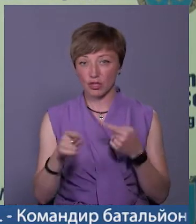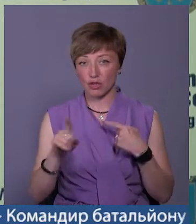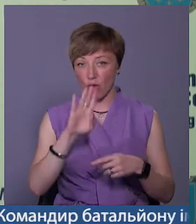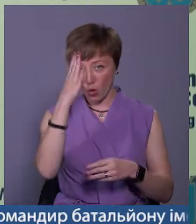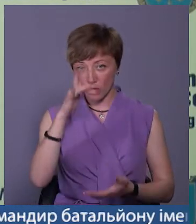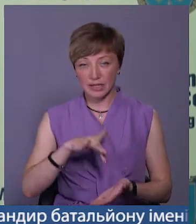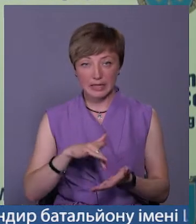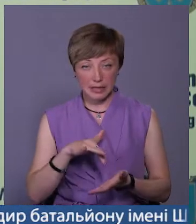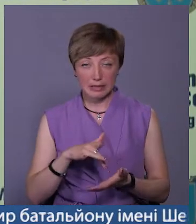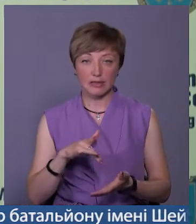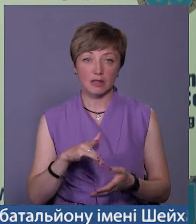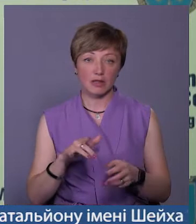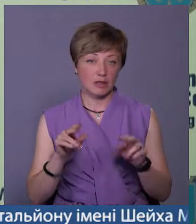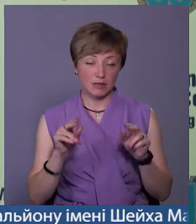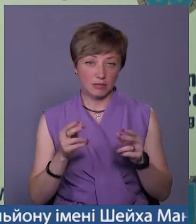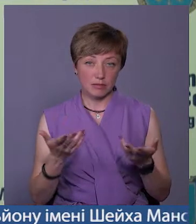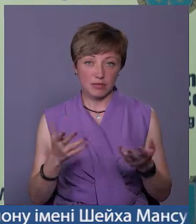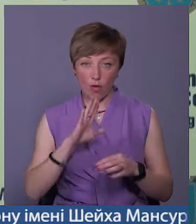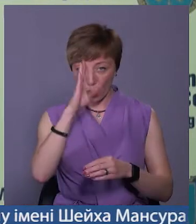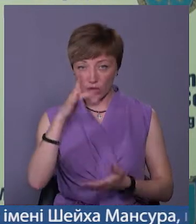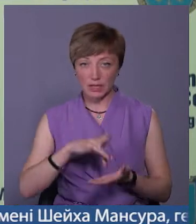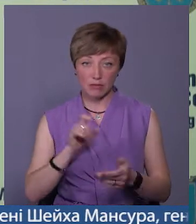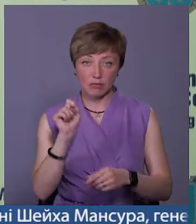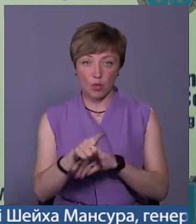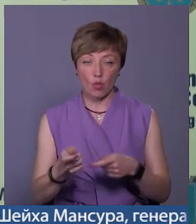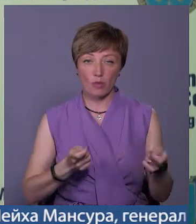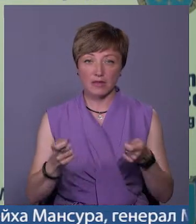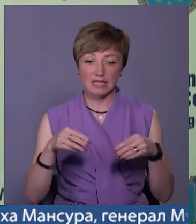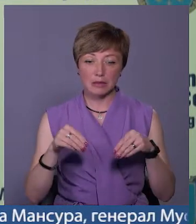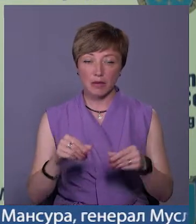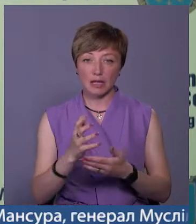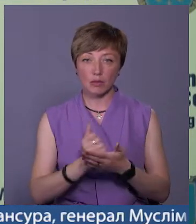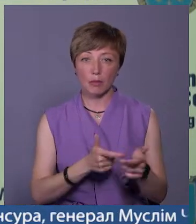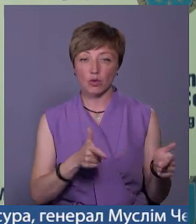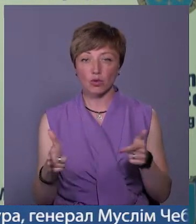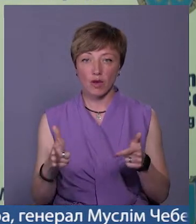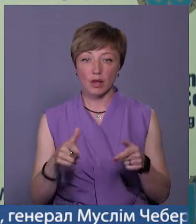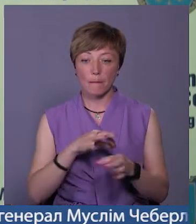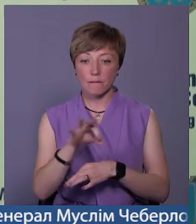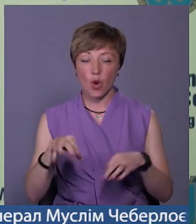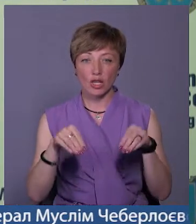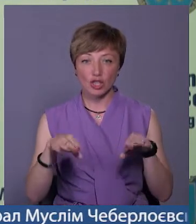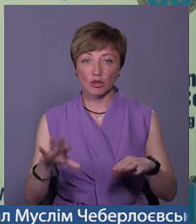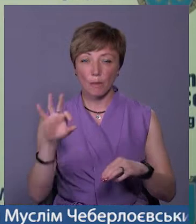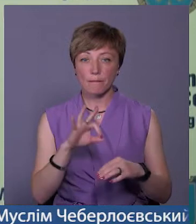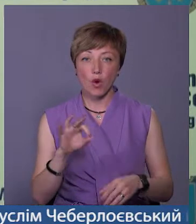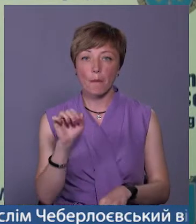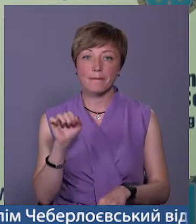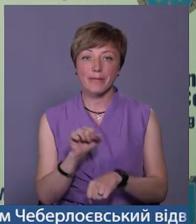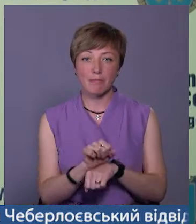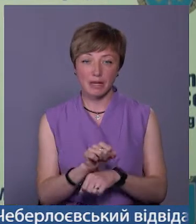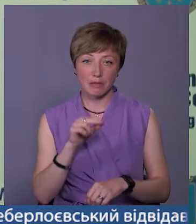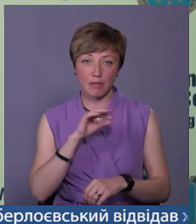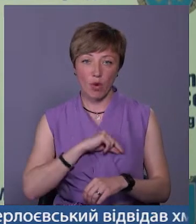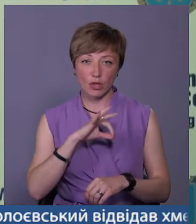центрів, відверто ворожих центрів, ми дали доручення управлінню земельних ресурсів підготувати проєкт рішення про припинення права